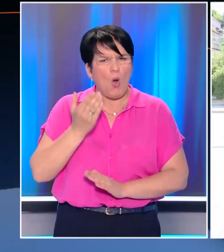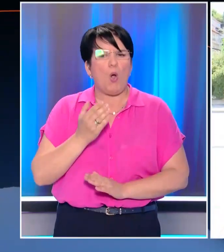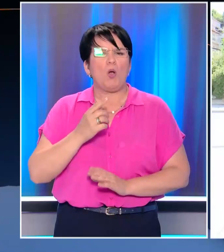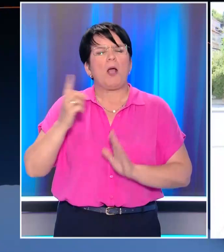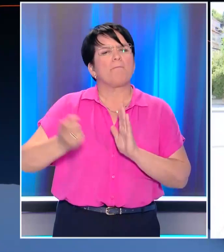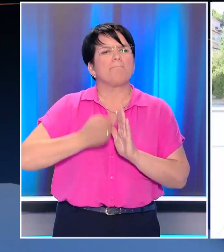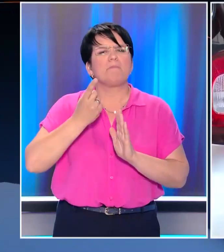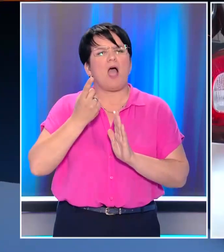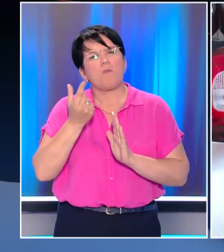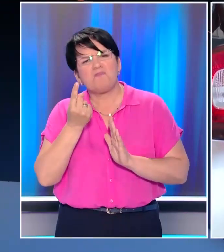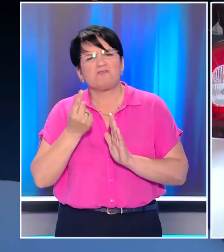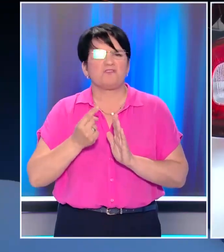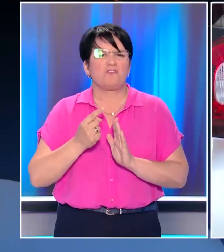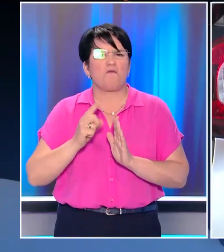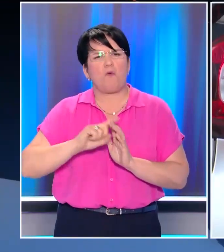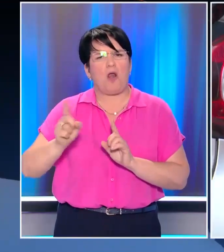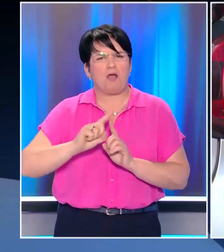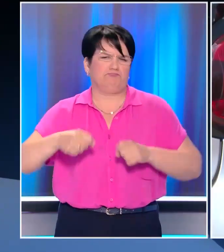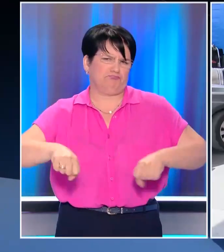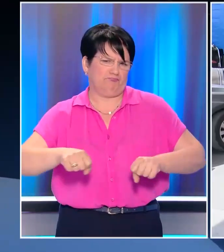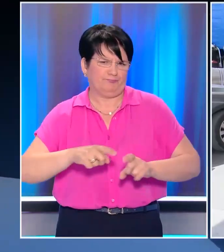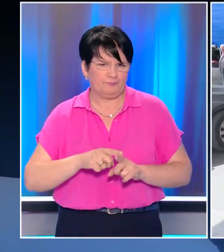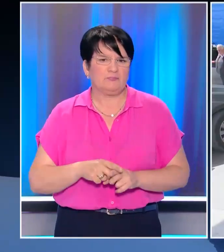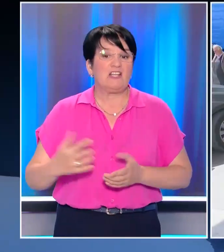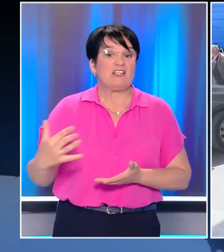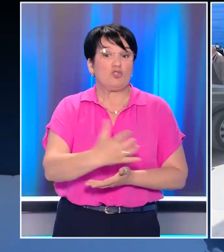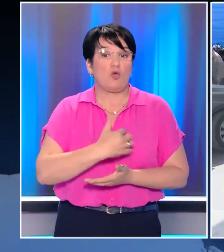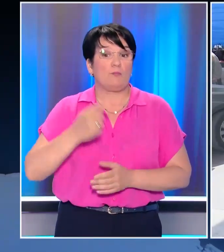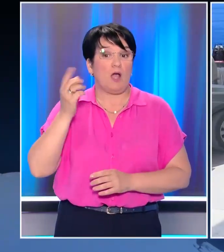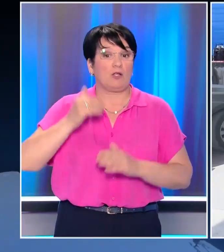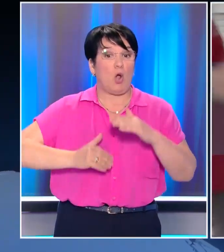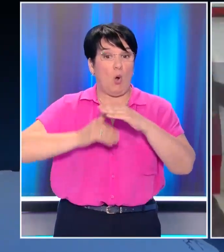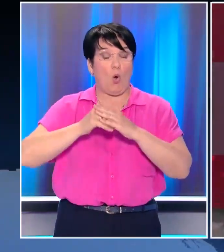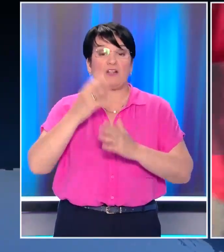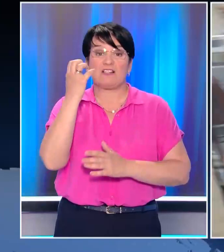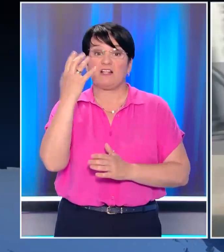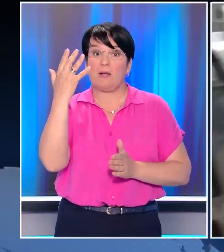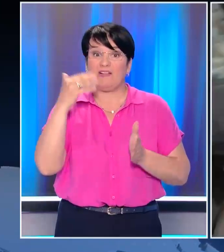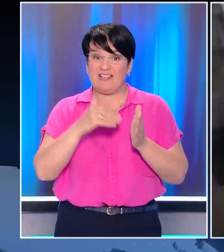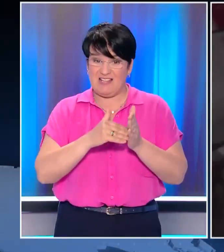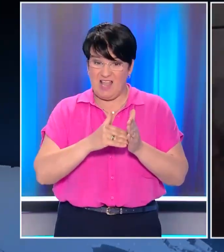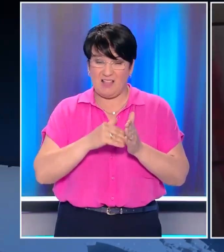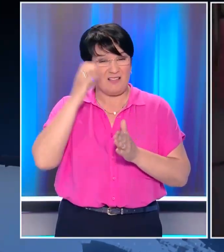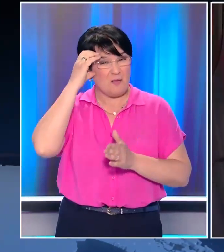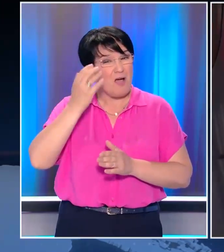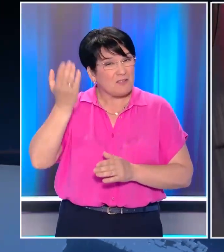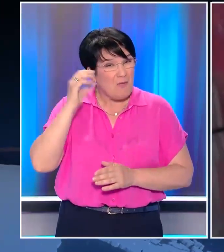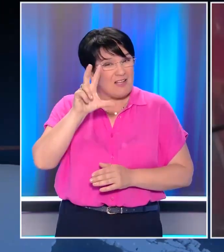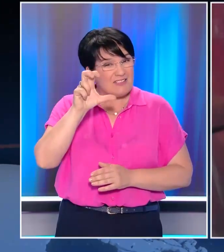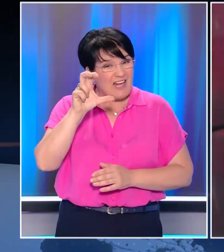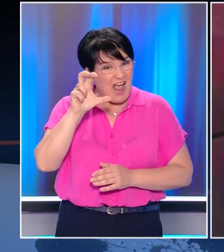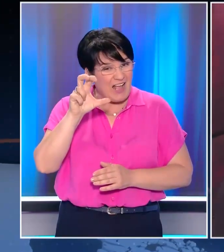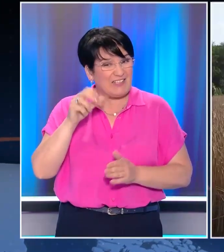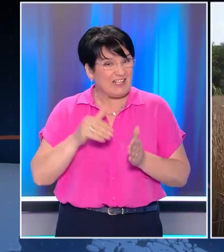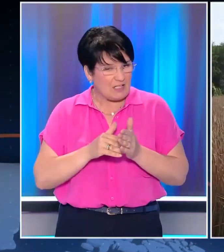γεμίσω τη μηχανή μια μισή φορά. Σύμφωνα με πληροφορίες, το εισοδηματικό όριο θα ανέρχεται πλέον στα 45.000 ευρώ από τα 30.000 ευρώ του